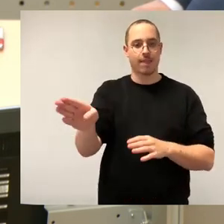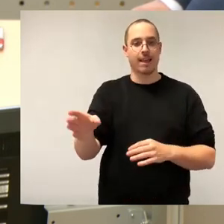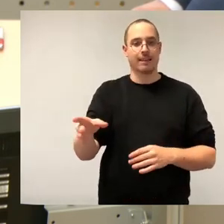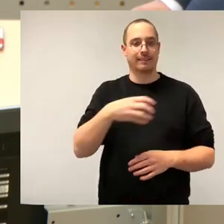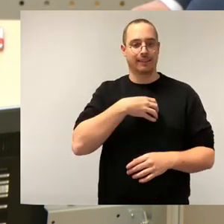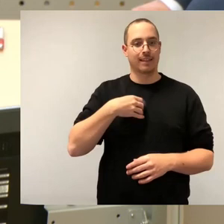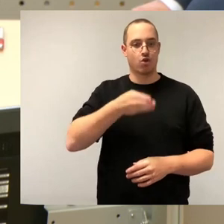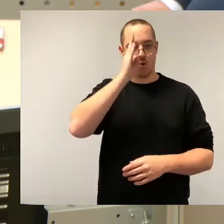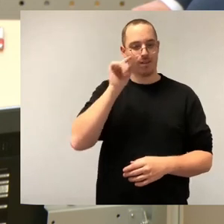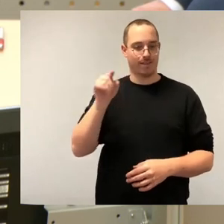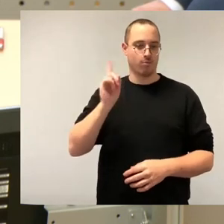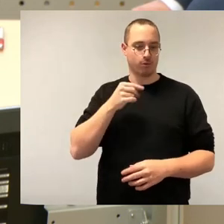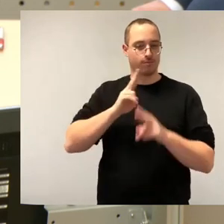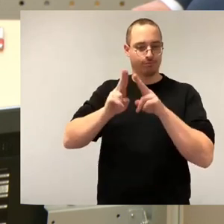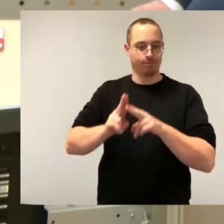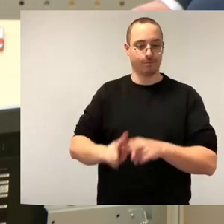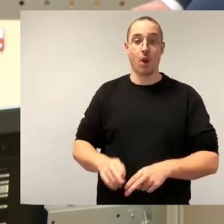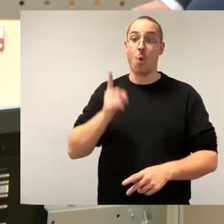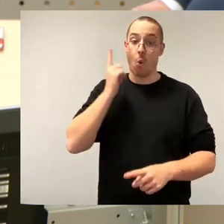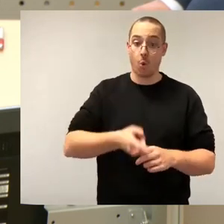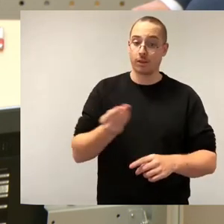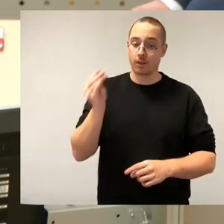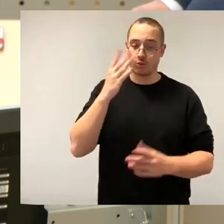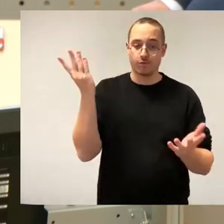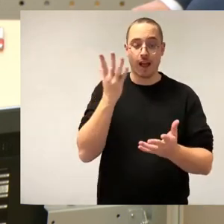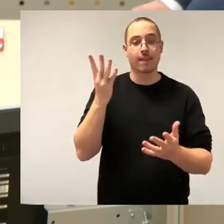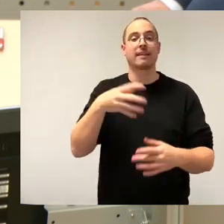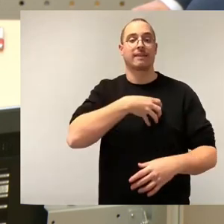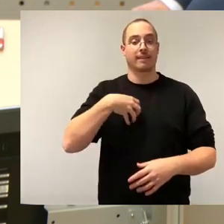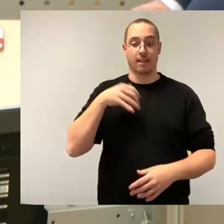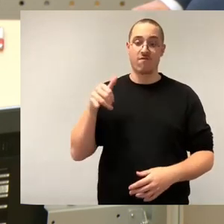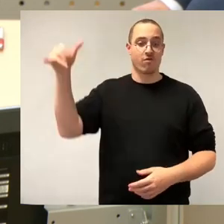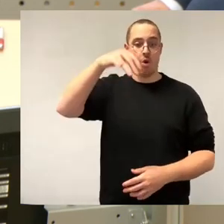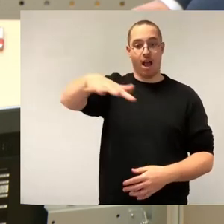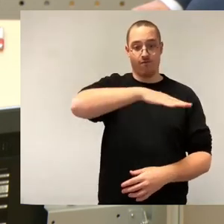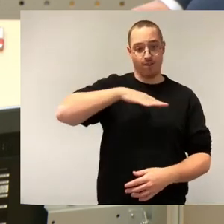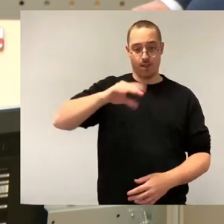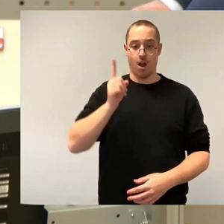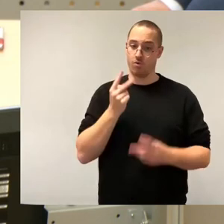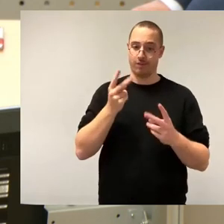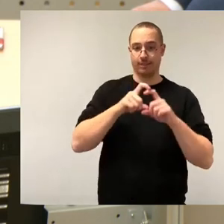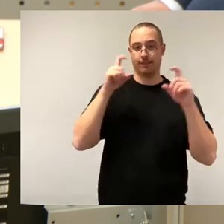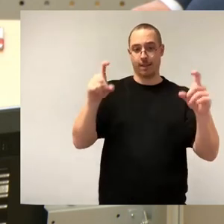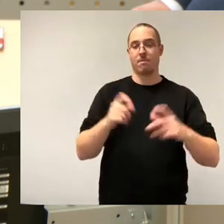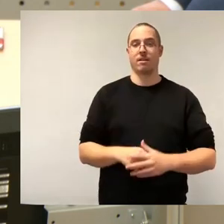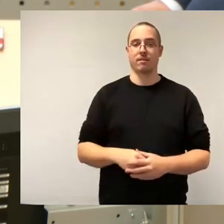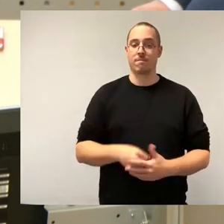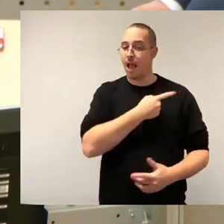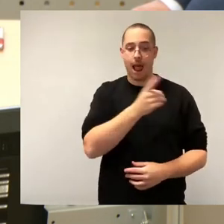niemand erwähnt, um den Dresdner Flughafen. Den allen muss klar sein, dass dieser Flughafen, der ja in den letzten